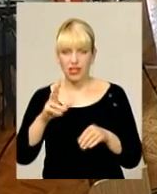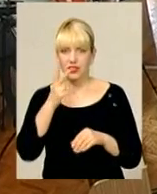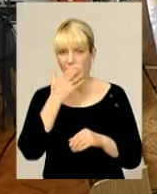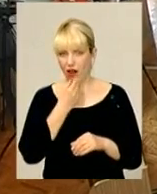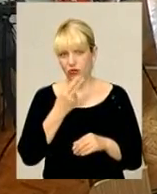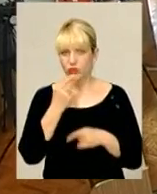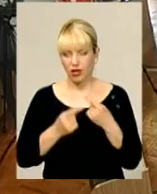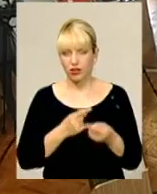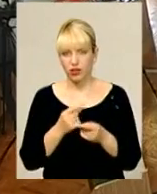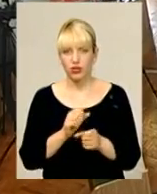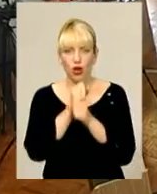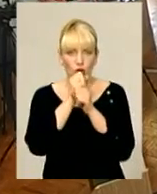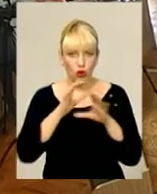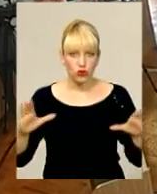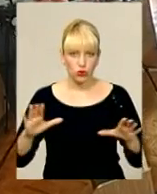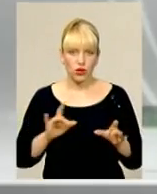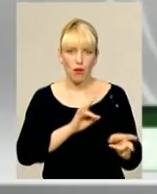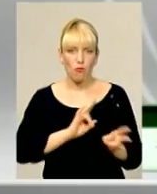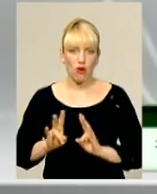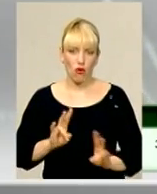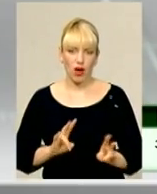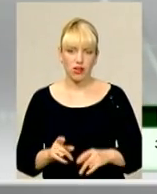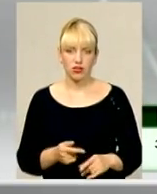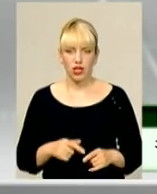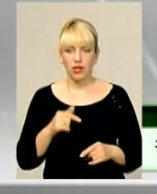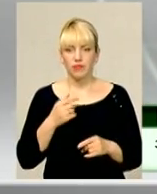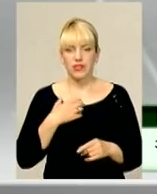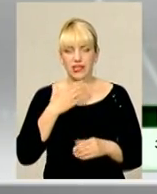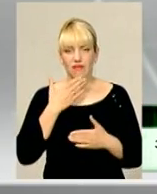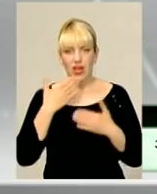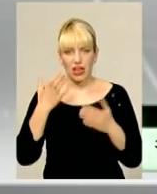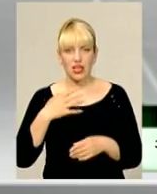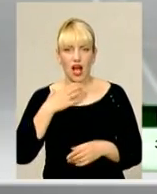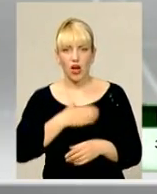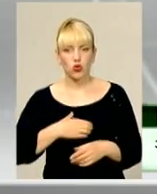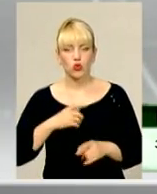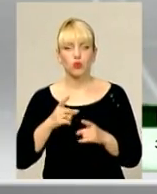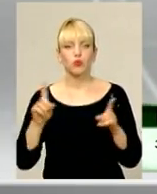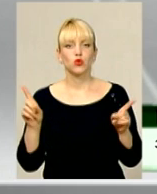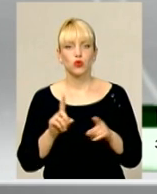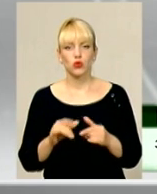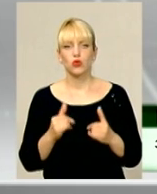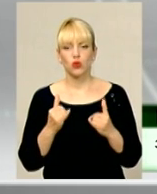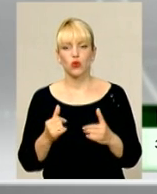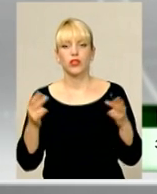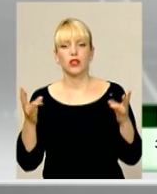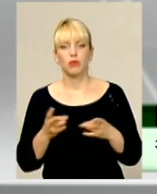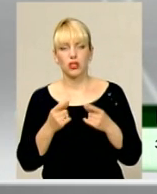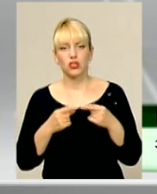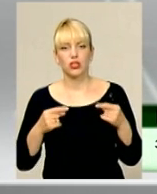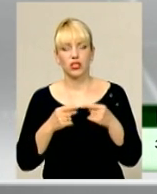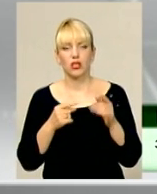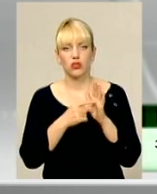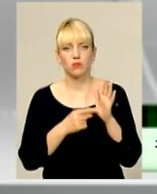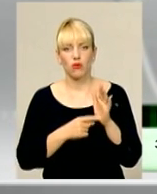традицією роздули чергову провокацію. Збернення сьогодні актуальне, тому що сьогодні необхідний чіткий розподіл